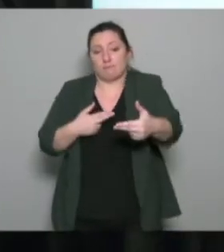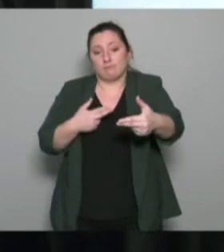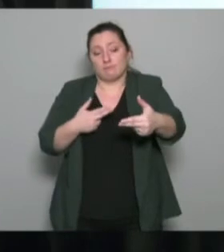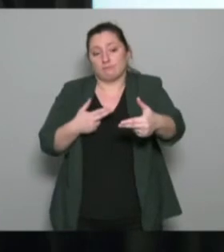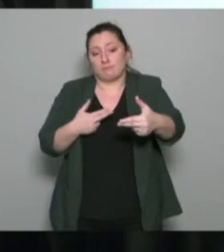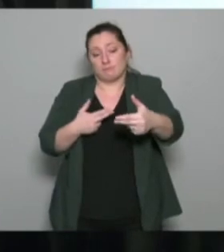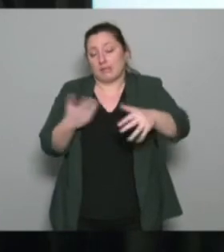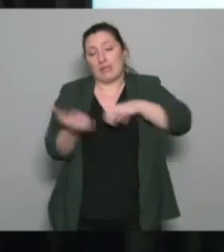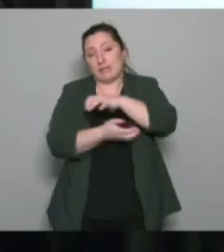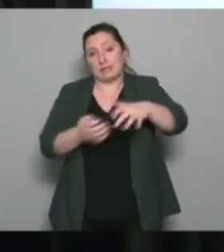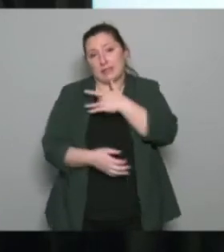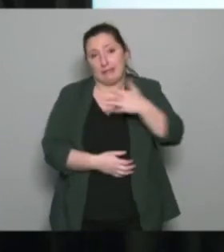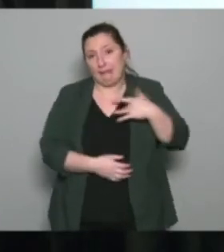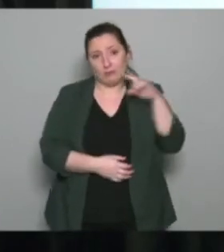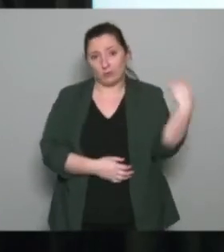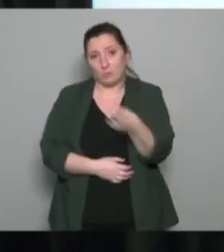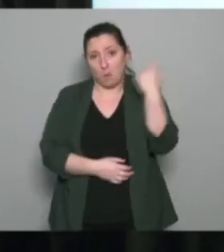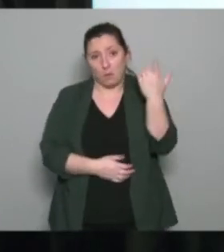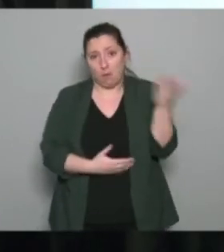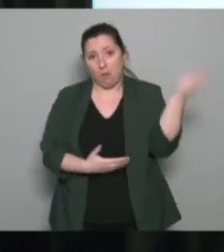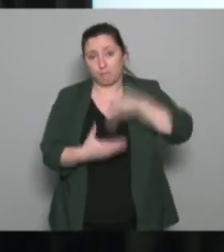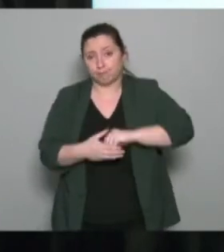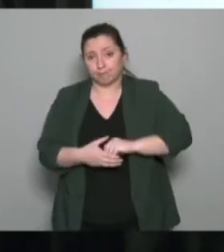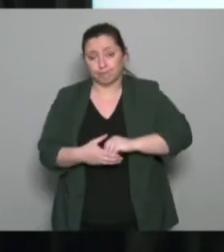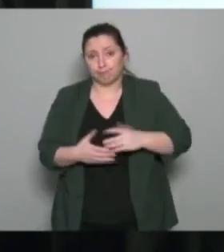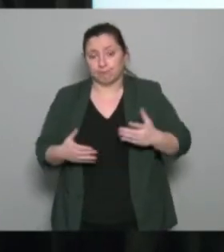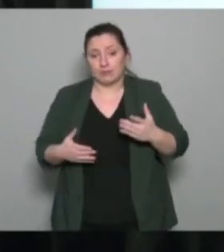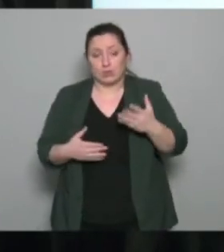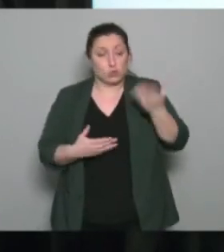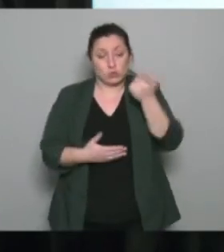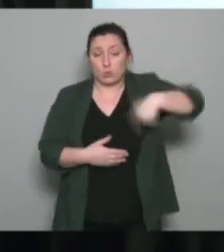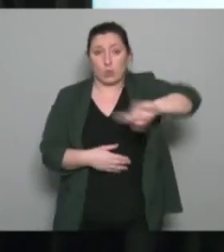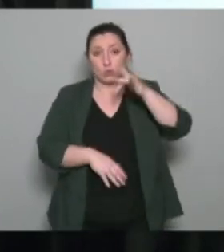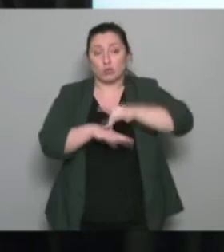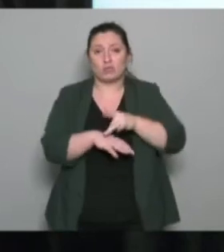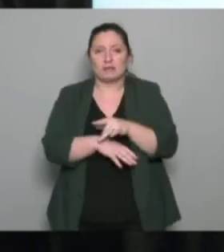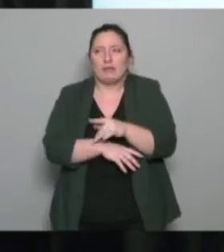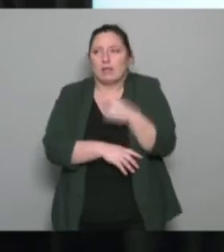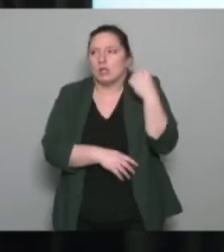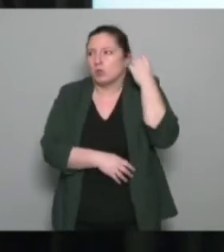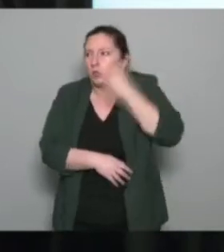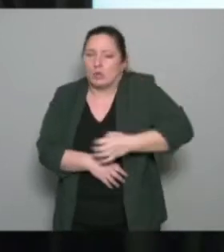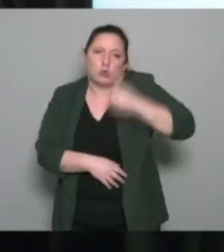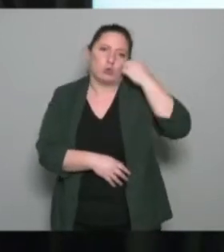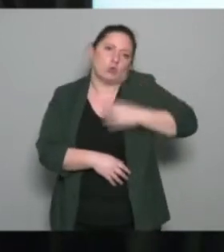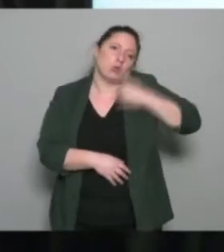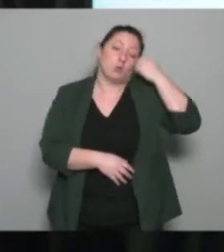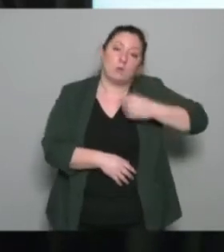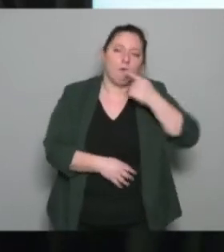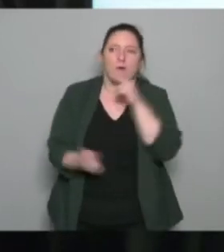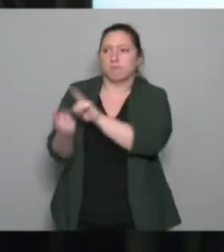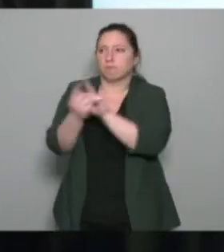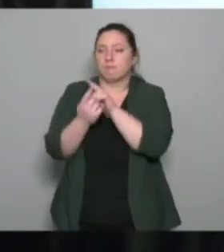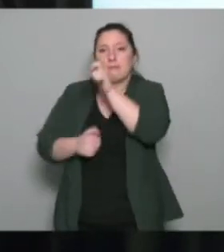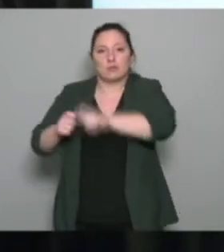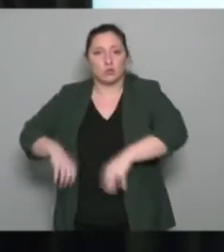impacte tout le monde il n'y pas une journée où je ne rencontre pas une personne que ce soit un jeune une personne adulte une personne âgée qui me